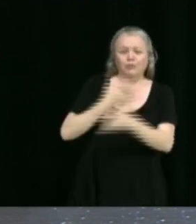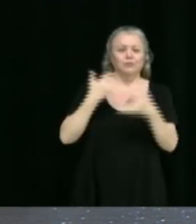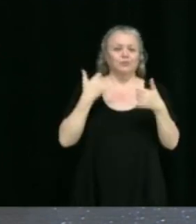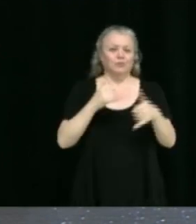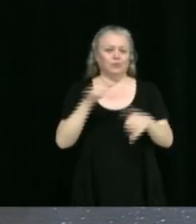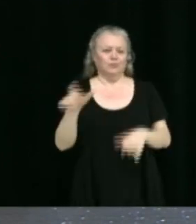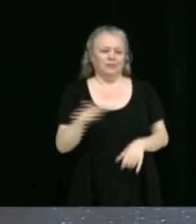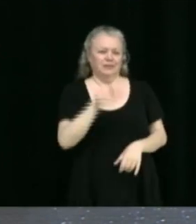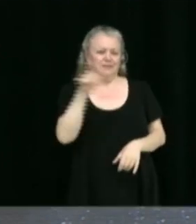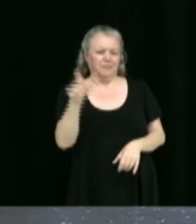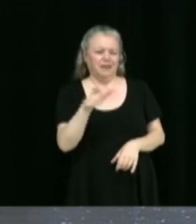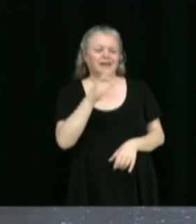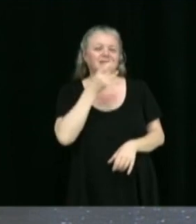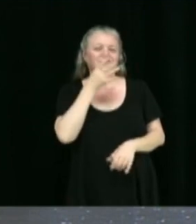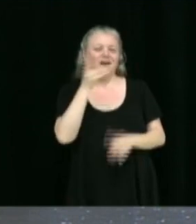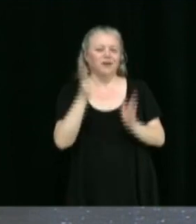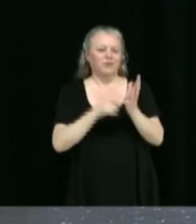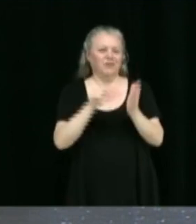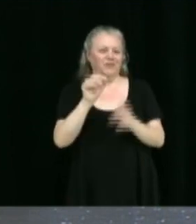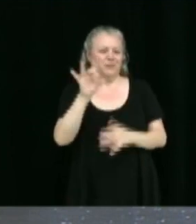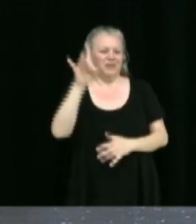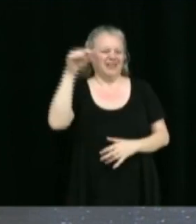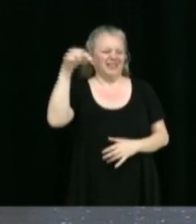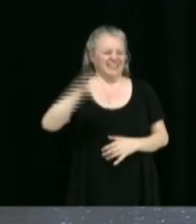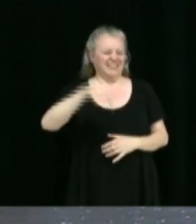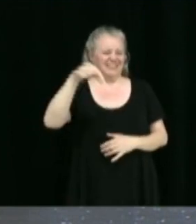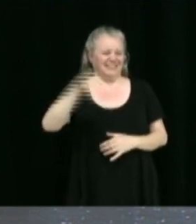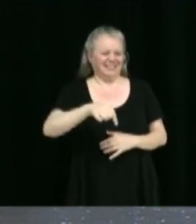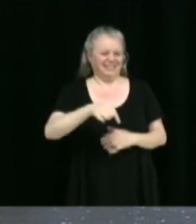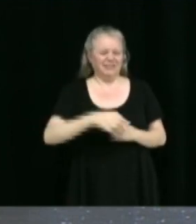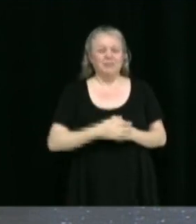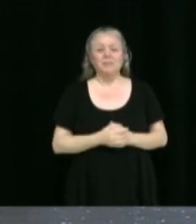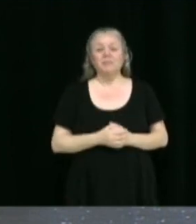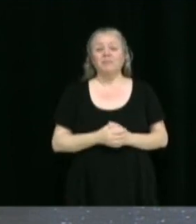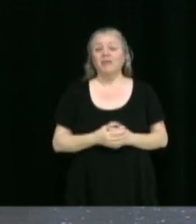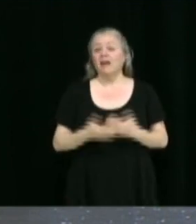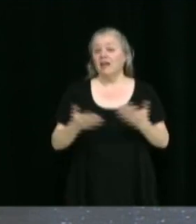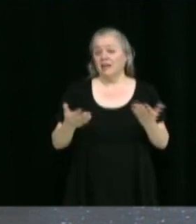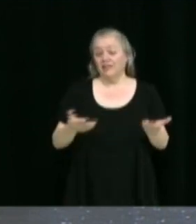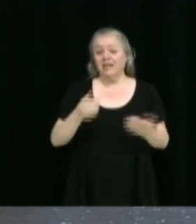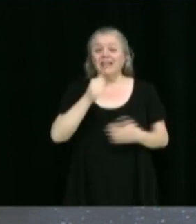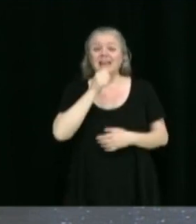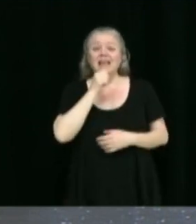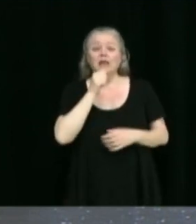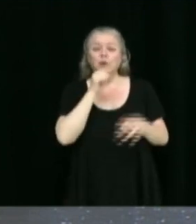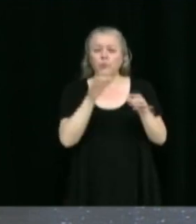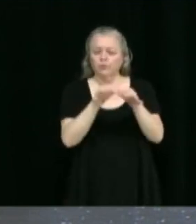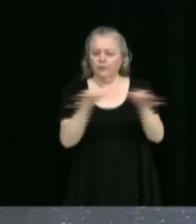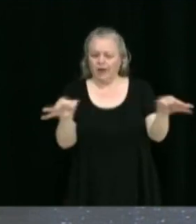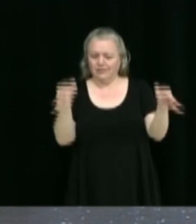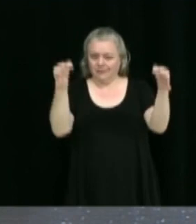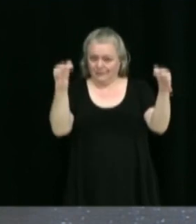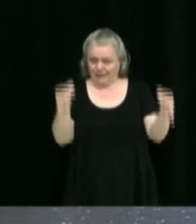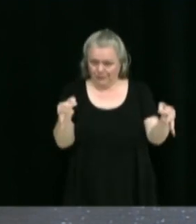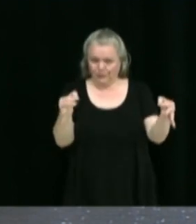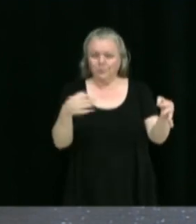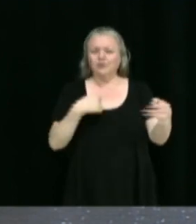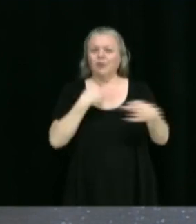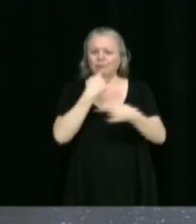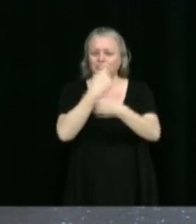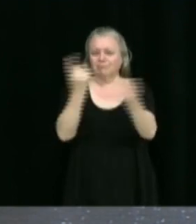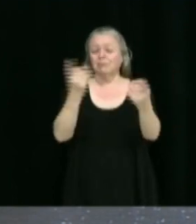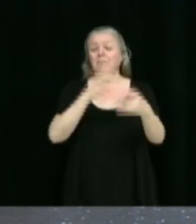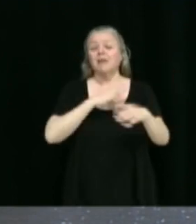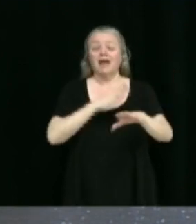du Québec hiver 2028. Donc, je vais vous présenter la résolution plus tard dans la séance, mais je tenais quand même à vous